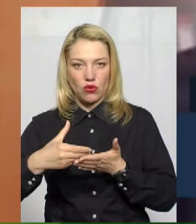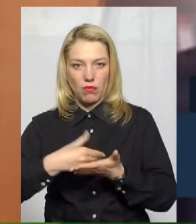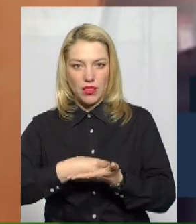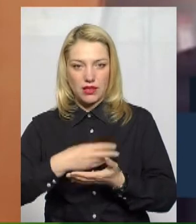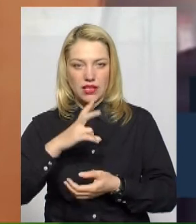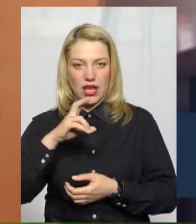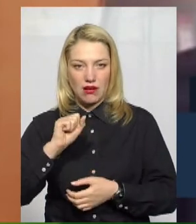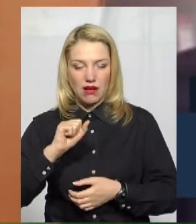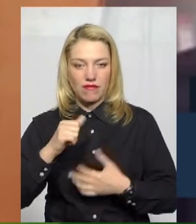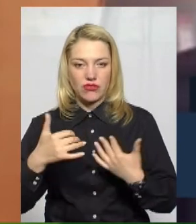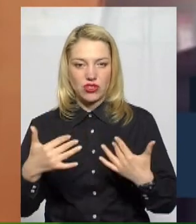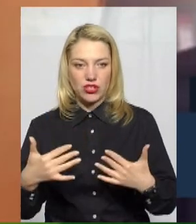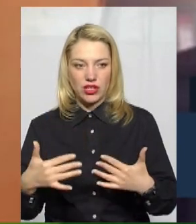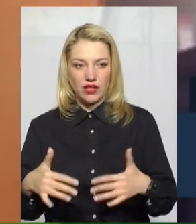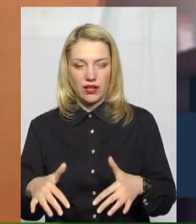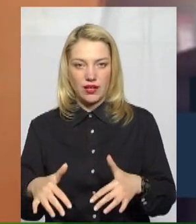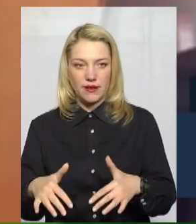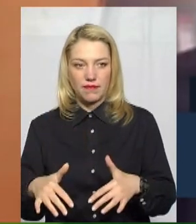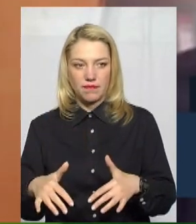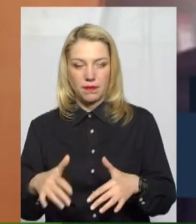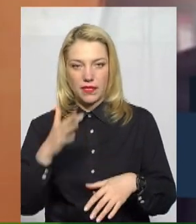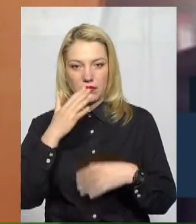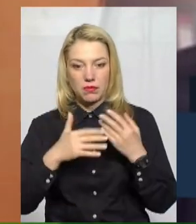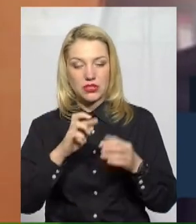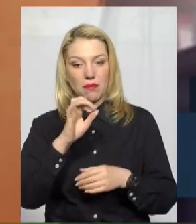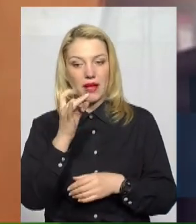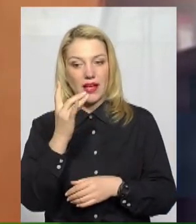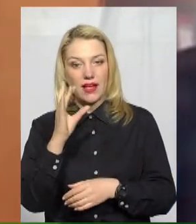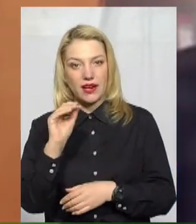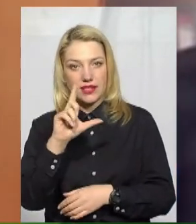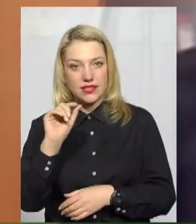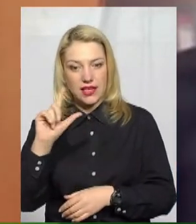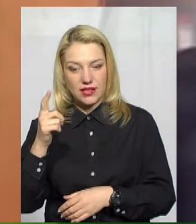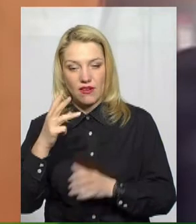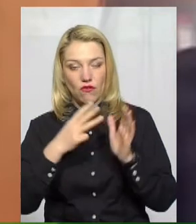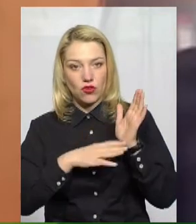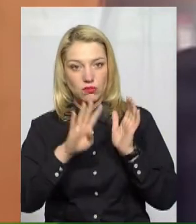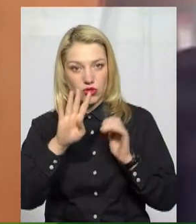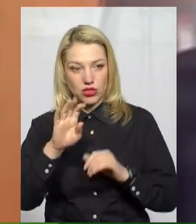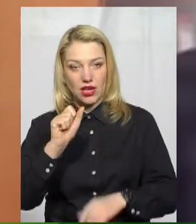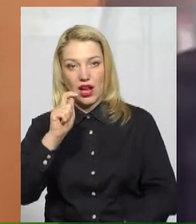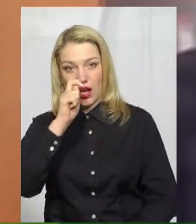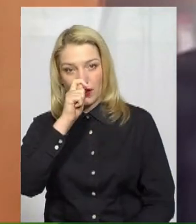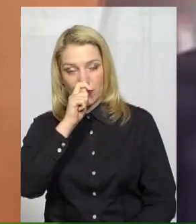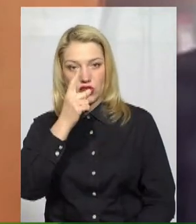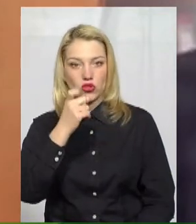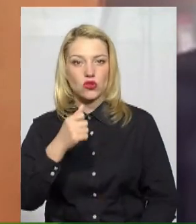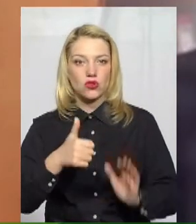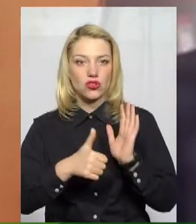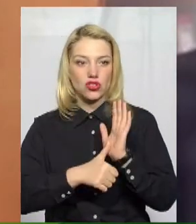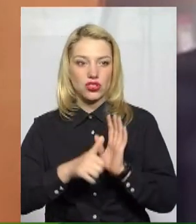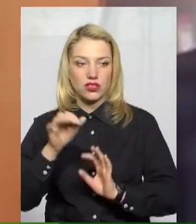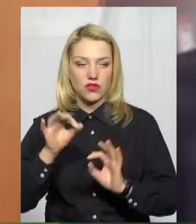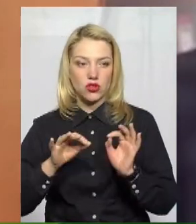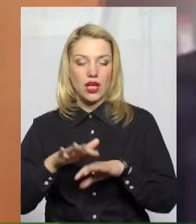в березні 84%, а в квітні 106%. Населення теж